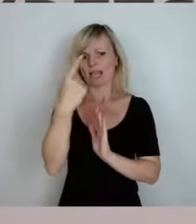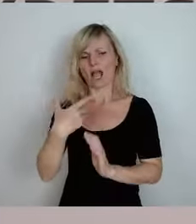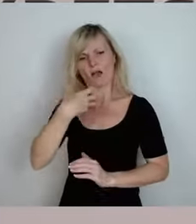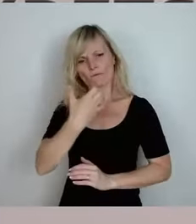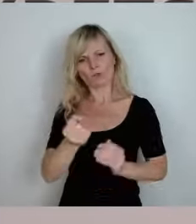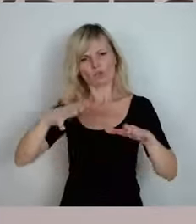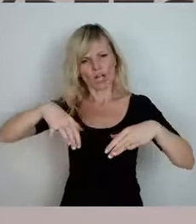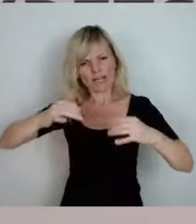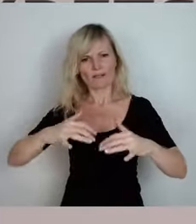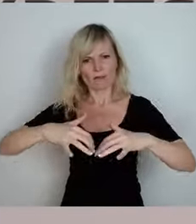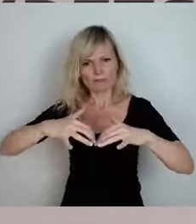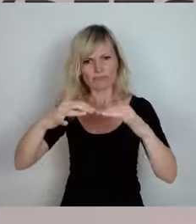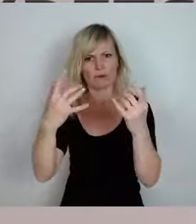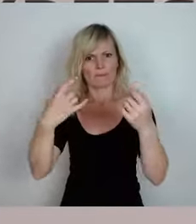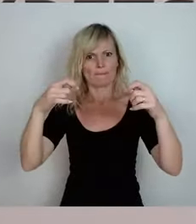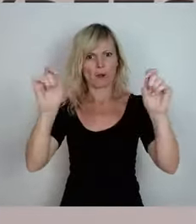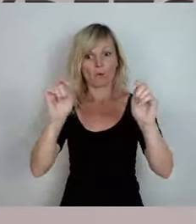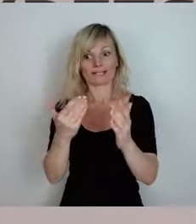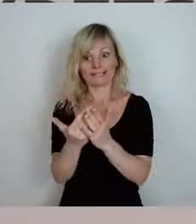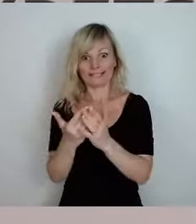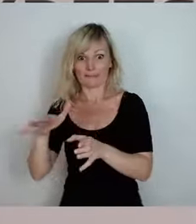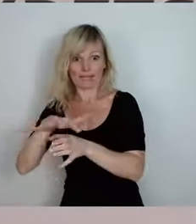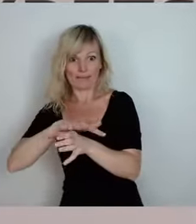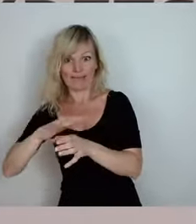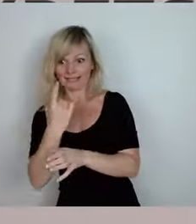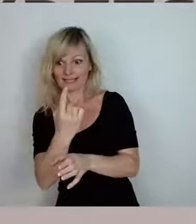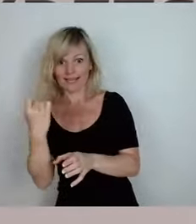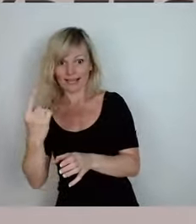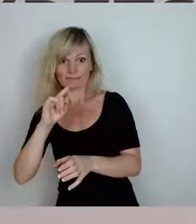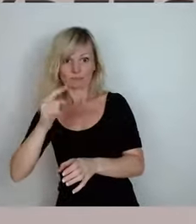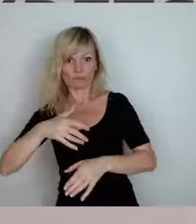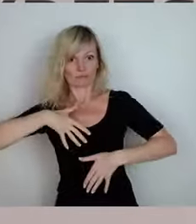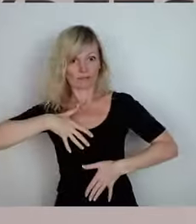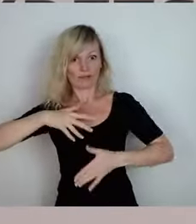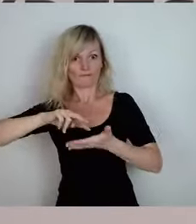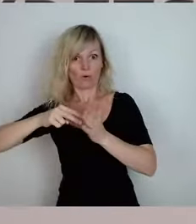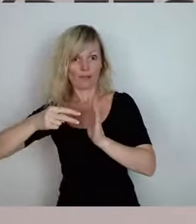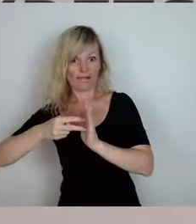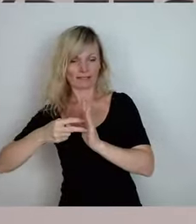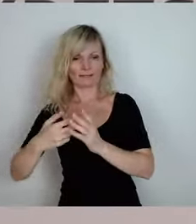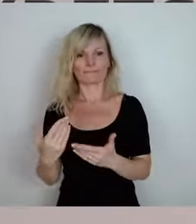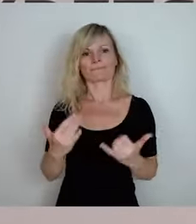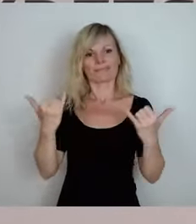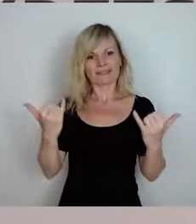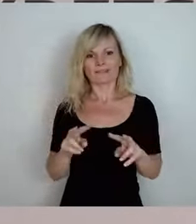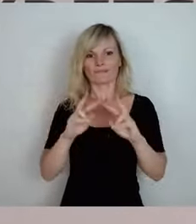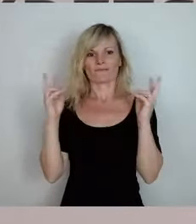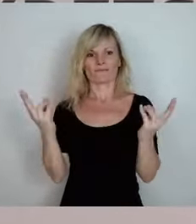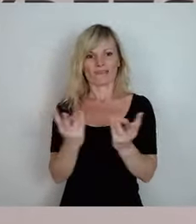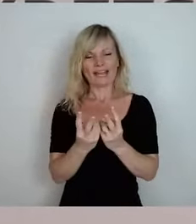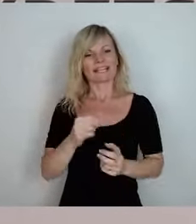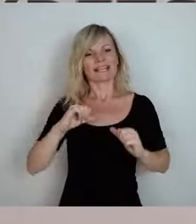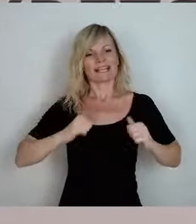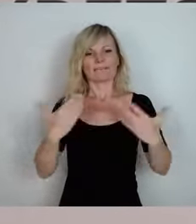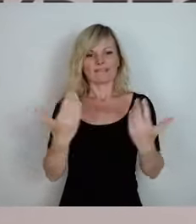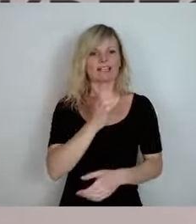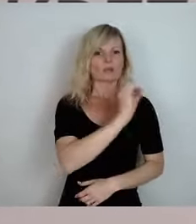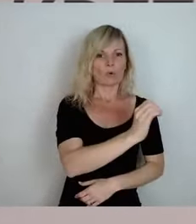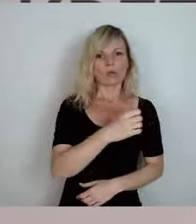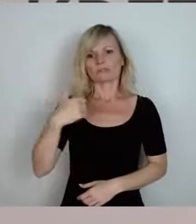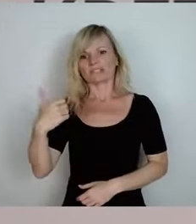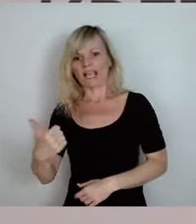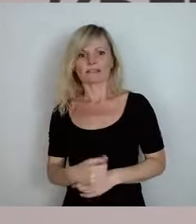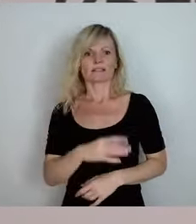vorbereitet sein. Zweitens, jetzt will ich mal sagen, diese Welt lebt ja von null und eins, weiß und schwarz. Jetzt müssen Sie ein bisschen